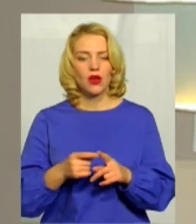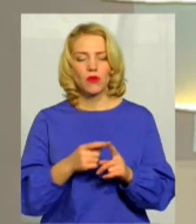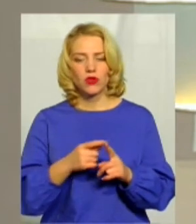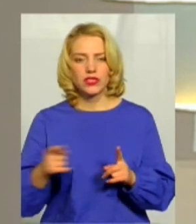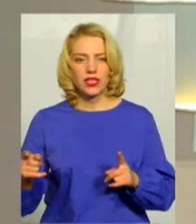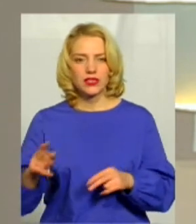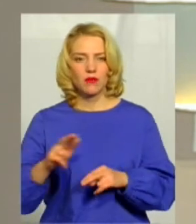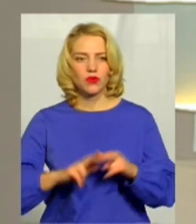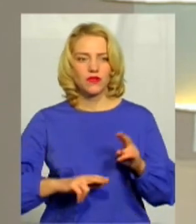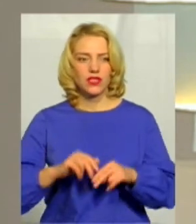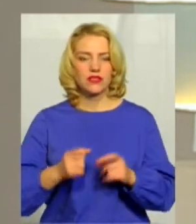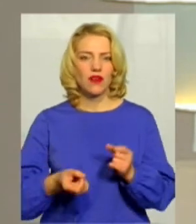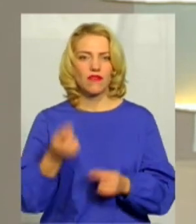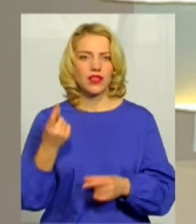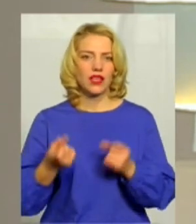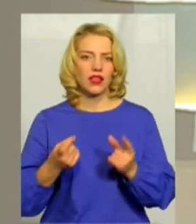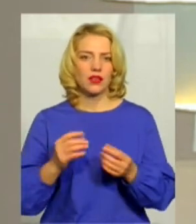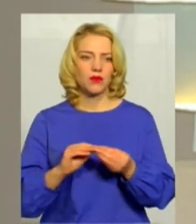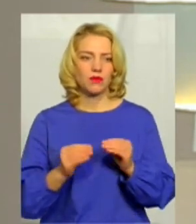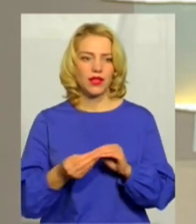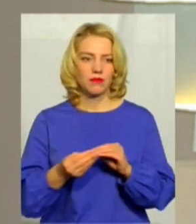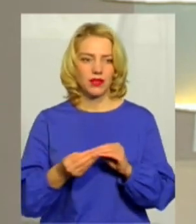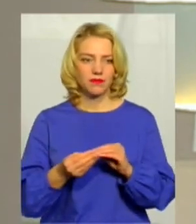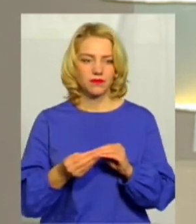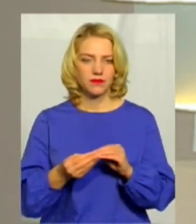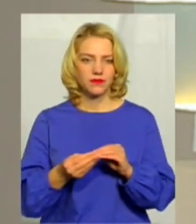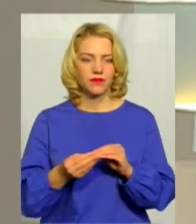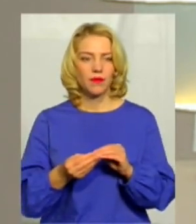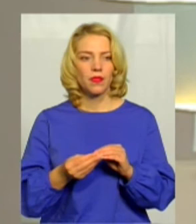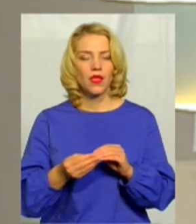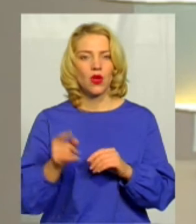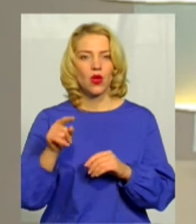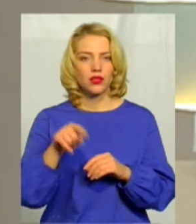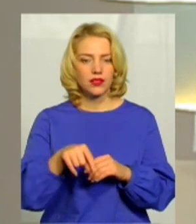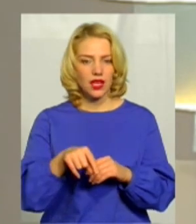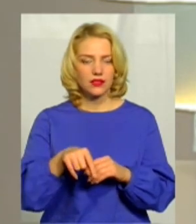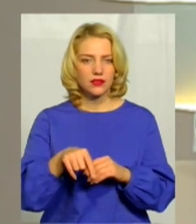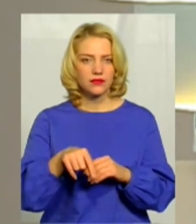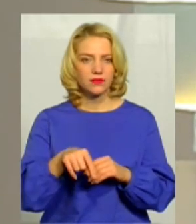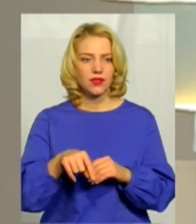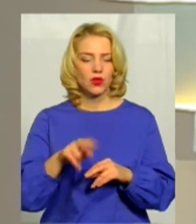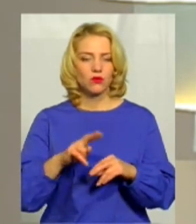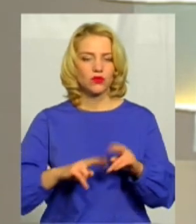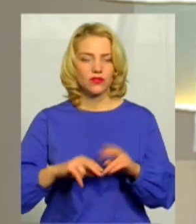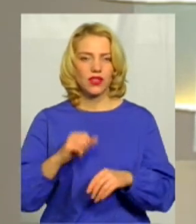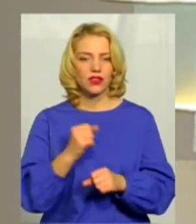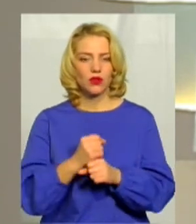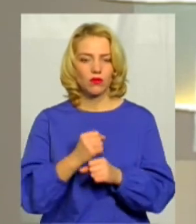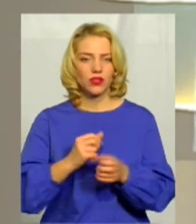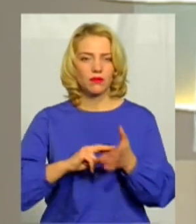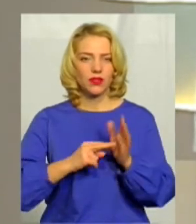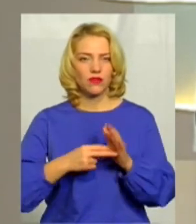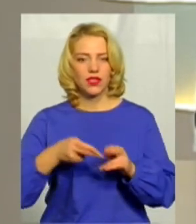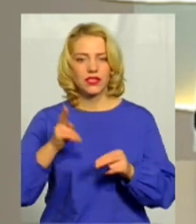виникали певні проблеми. Однак, будівельні роботи планували